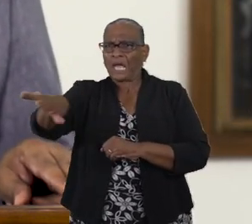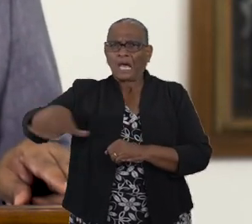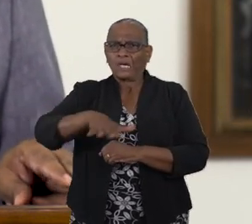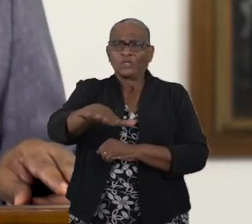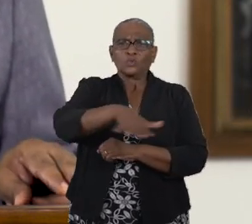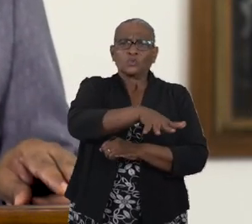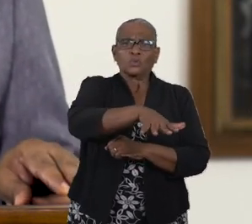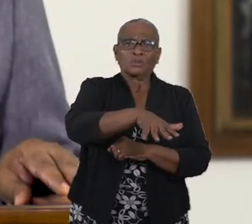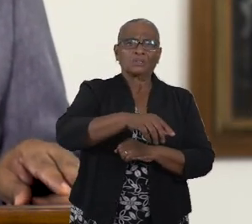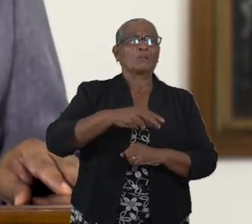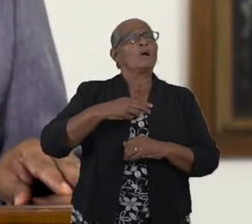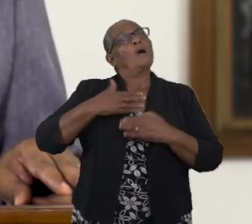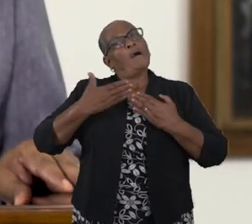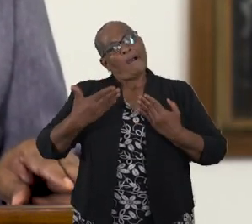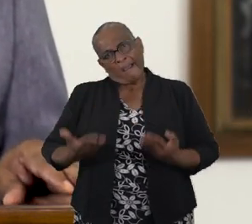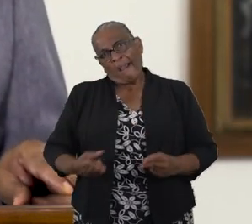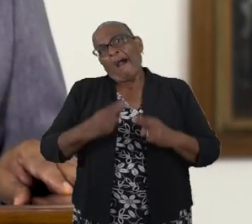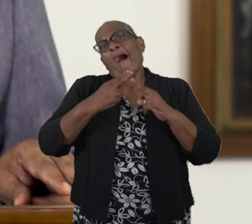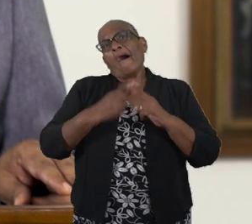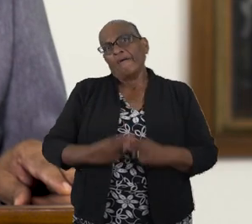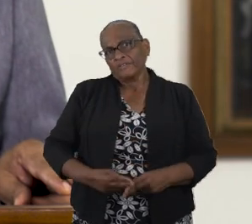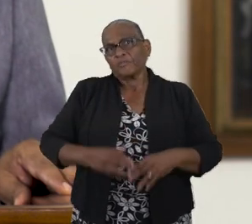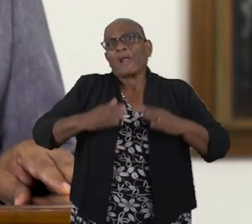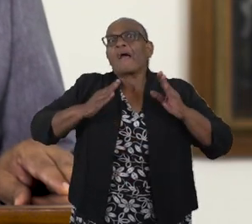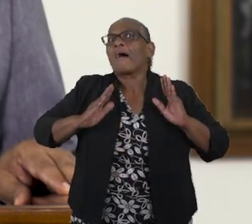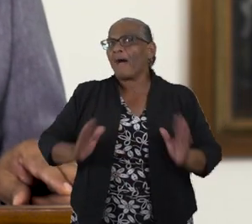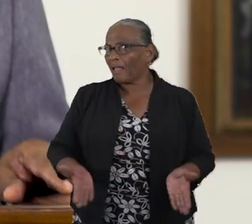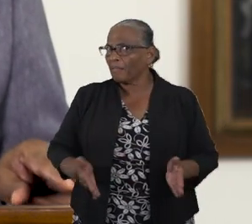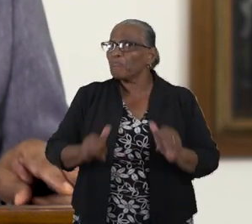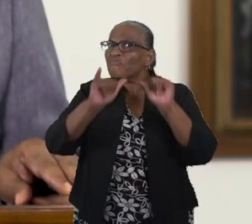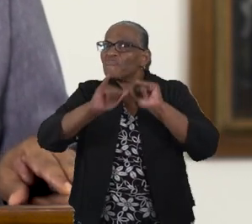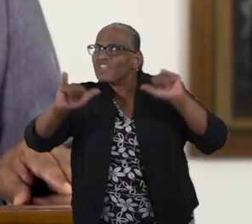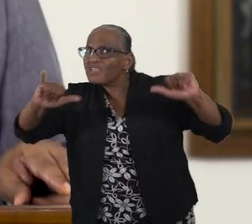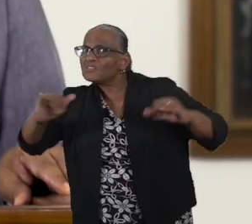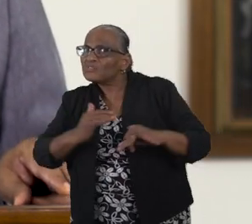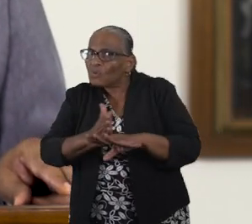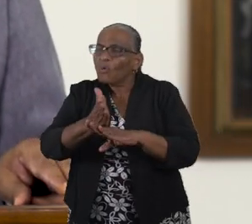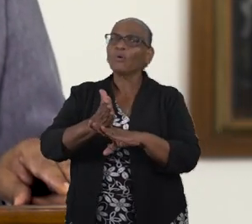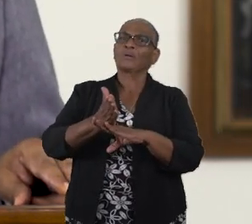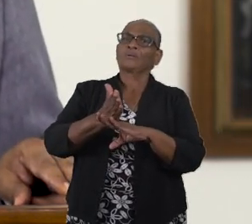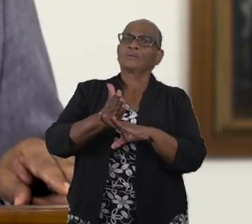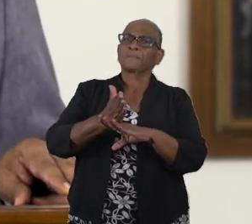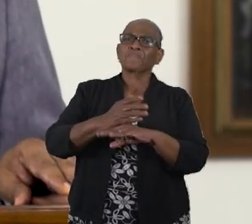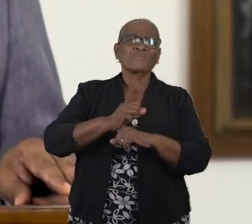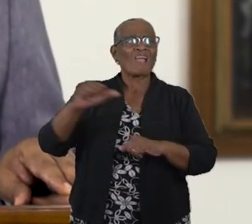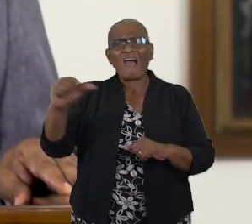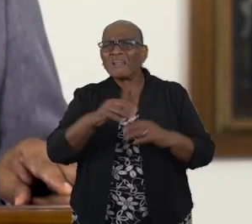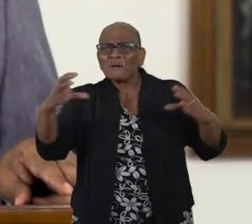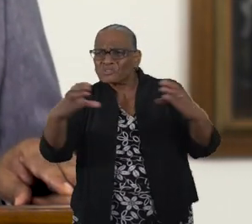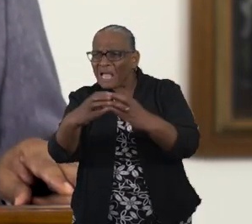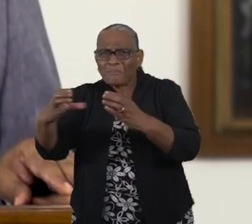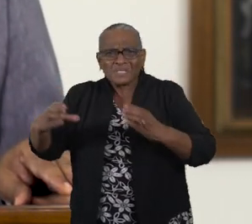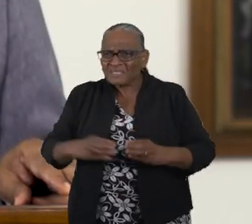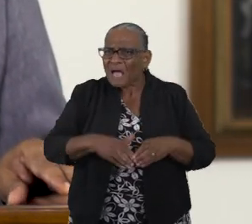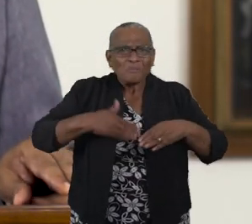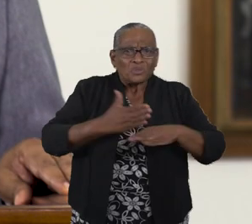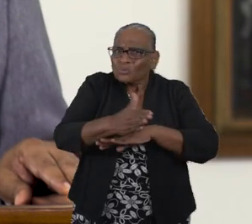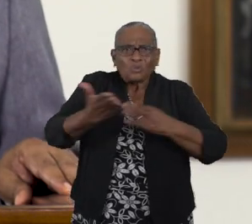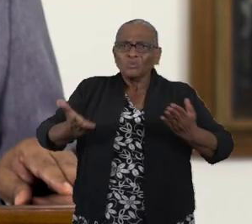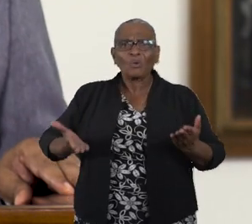Ondanks de gemaakte afspraken worden feestjes georganiseerd en allerlei samenkomsten.